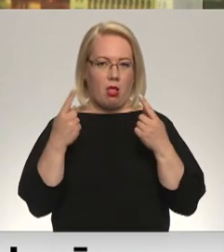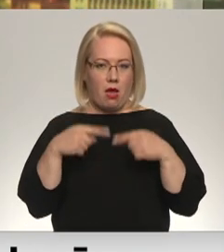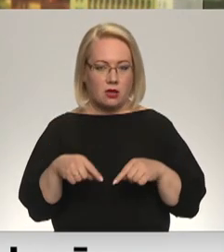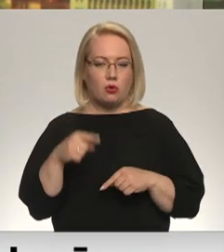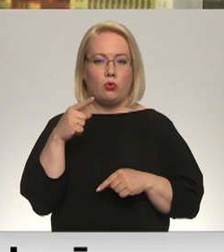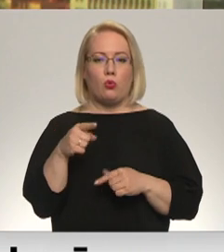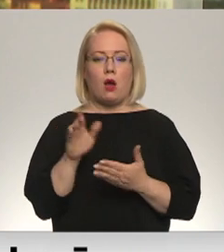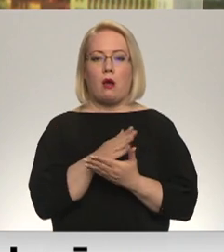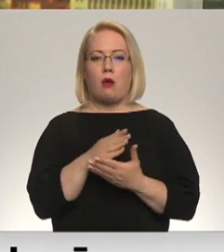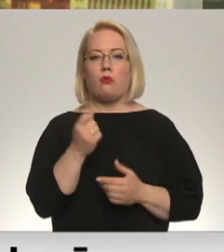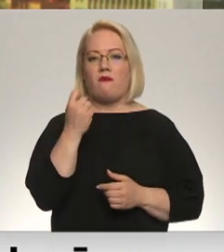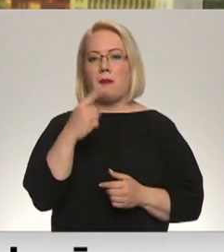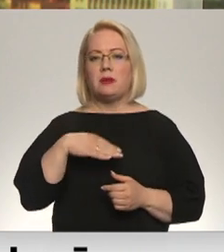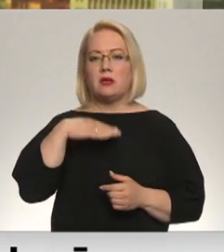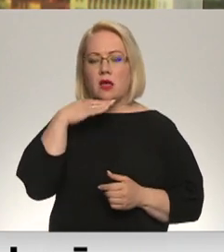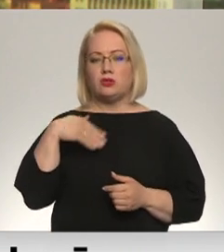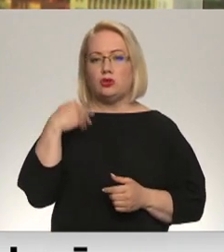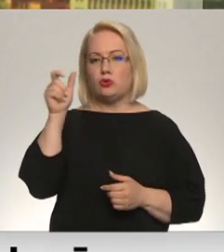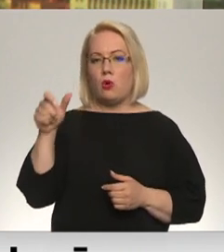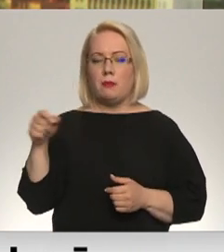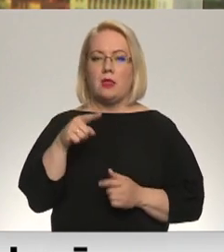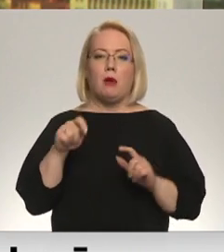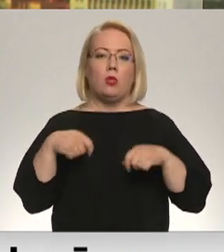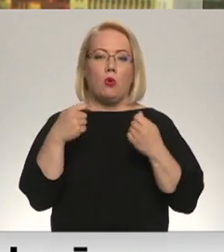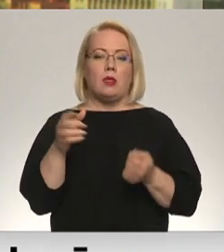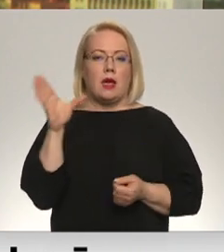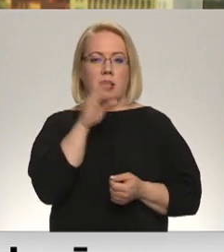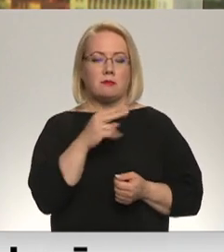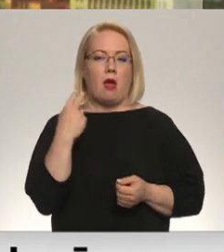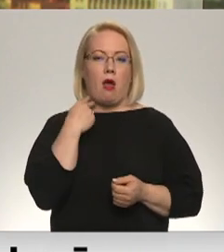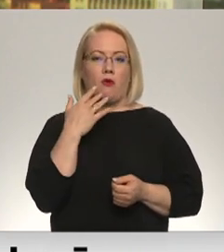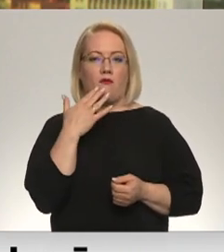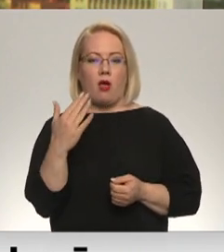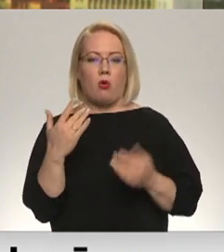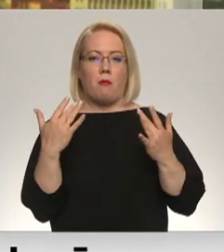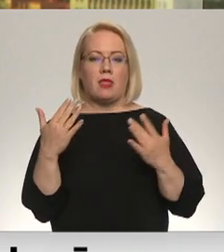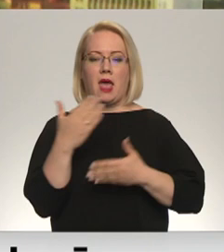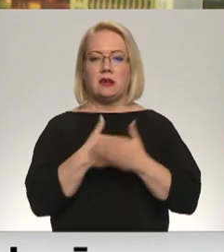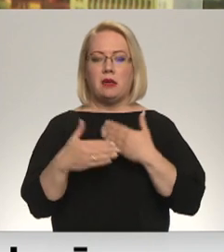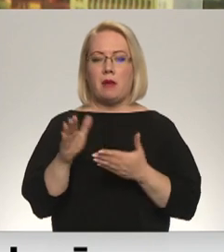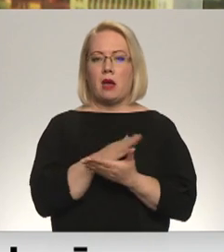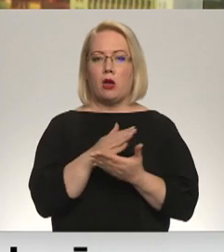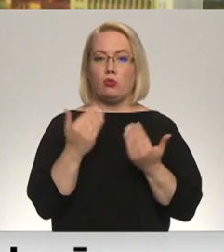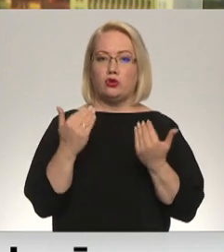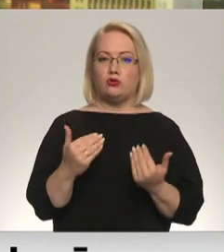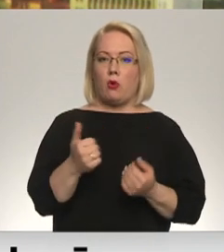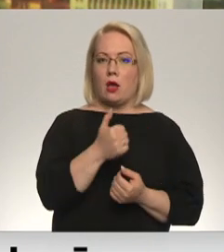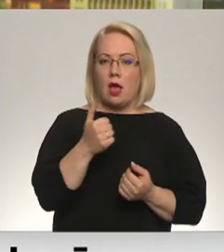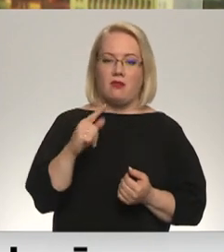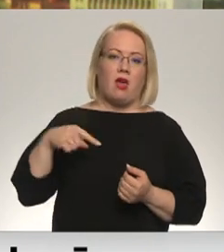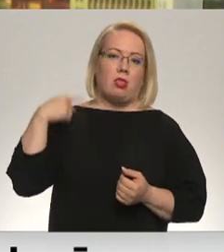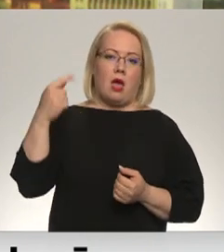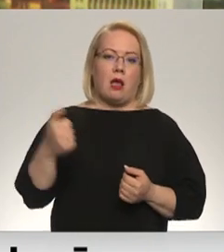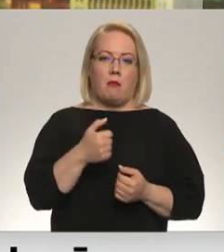kārto 11. klases skolēne. Viņiem tika dotiespēja angļu valodas un matemātikas eksāmenu kārtot šogad vai nākamgad kopā ar